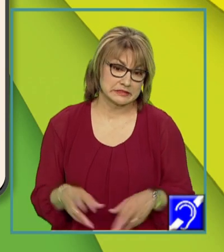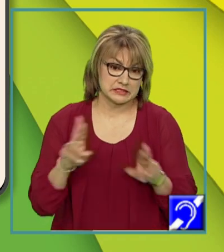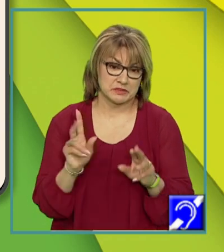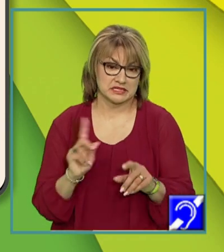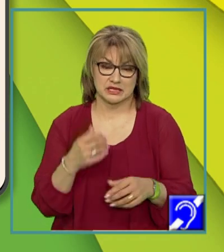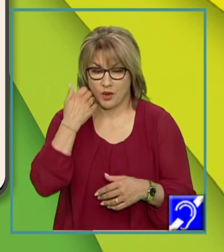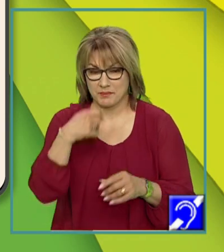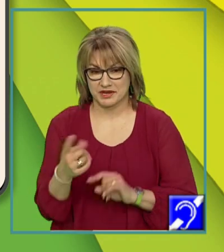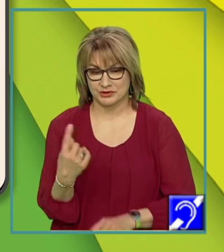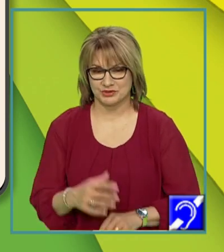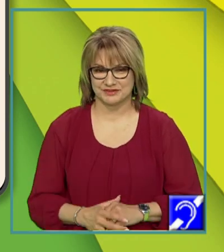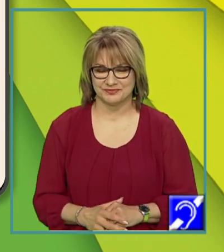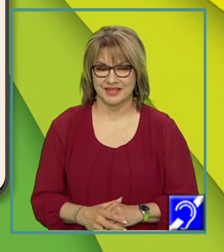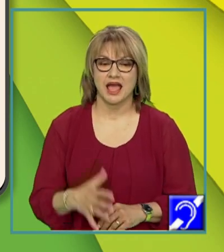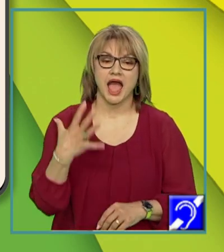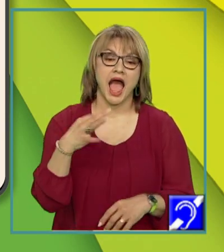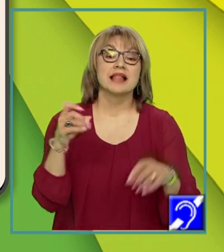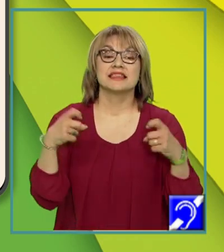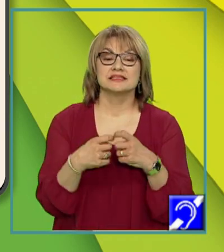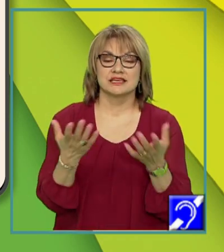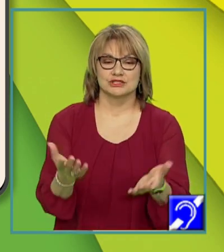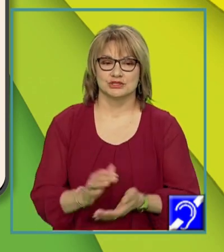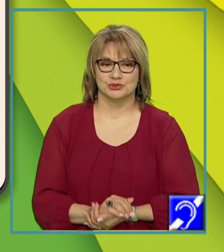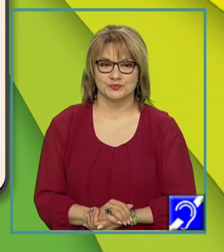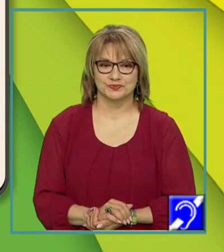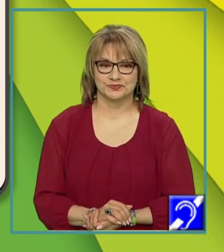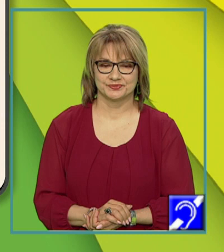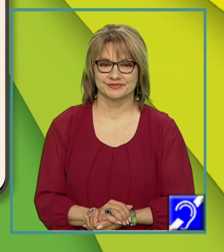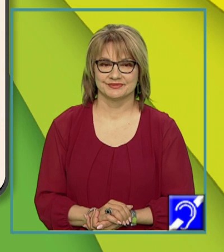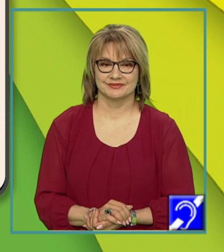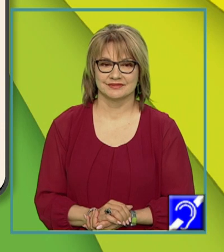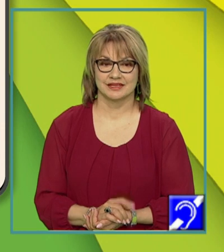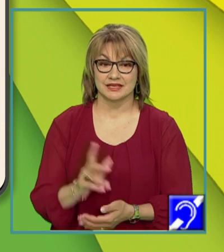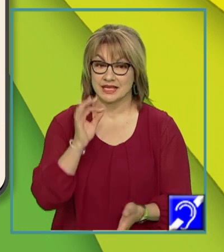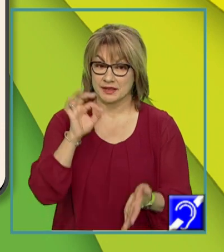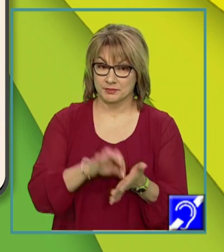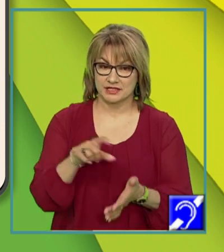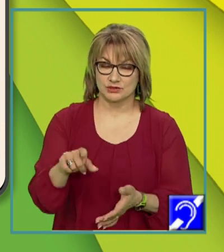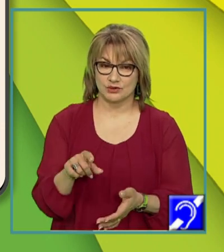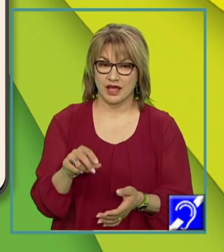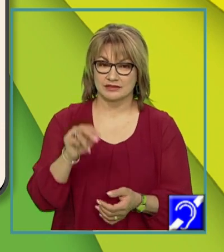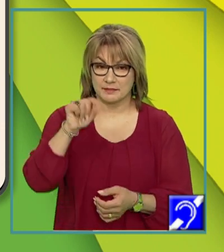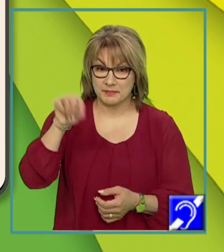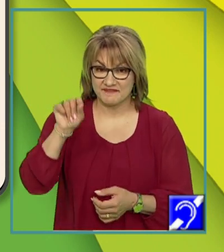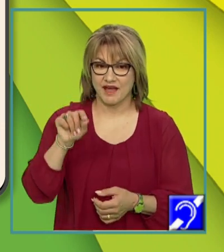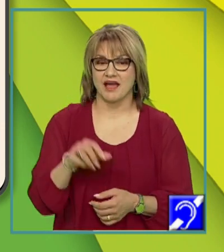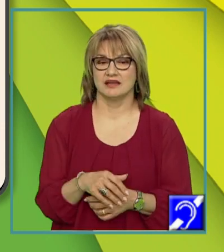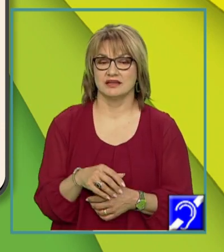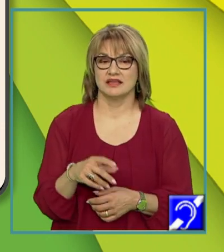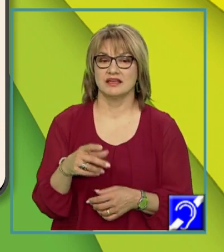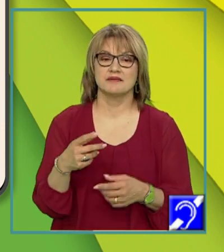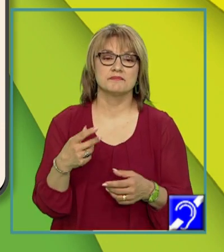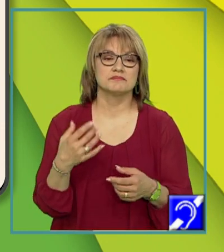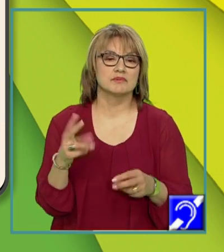vreunul. Un alt exercițiu pe care vi-l propun este următorul. Menționează prin bifare felul